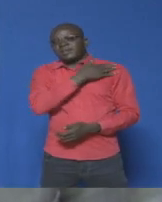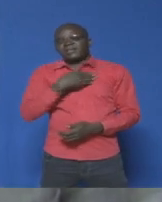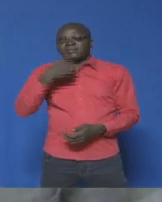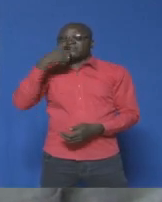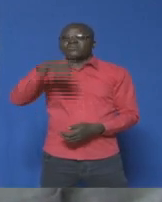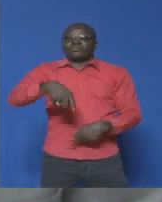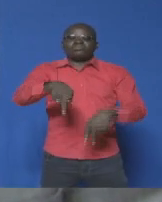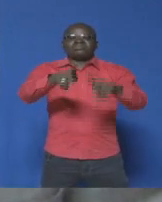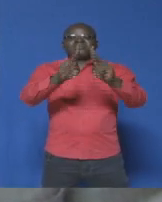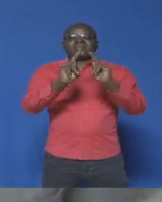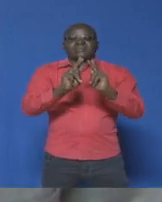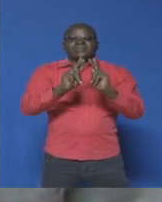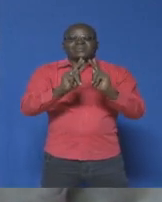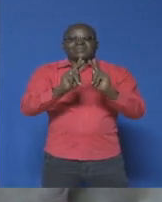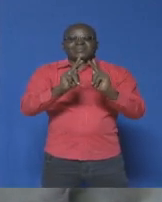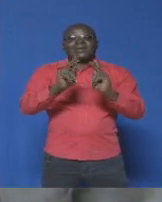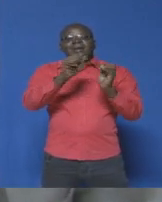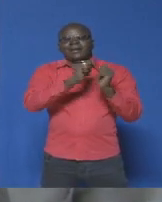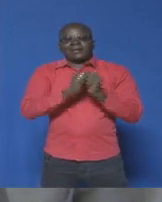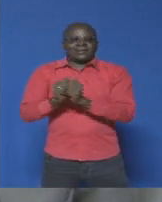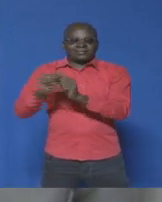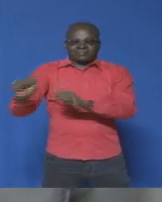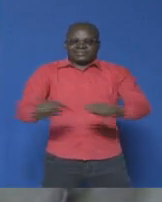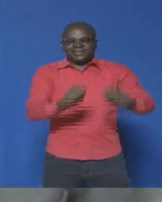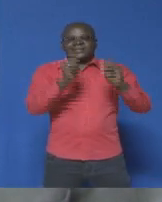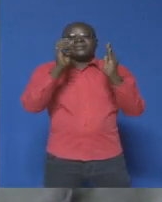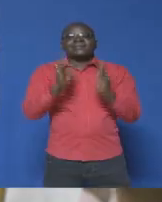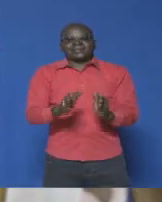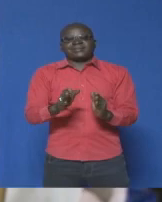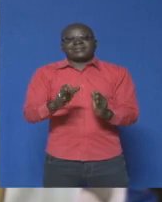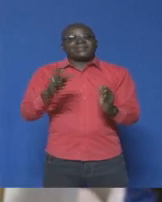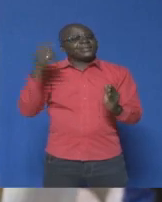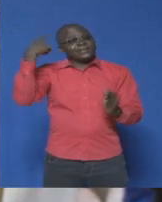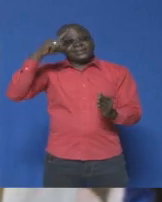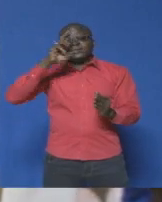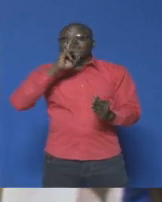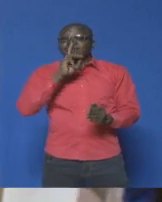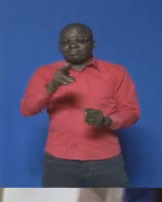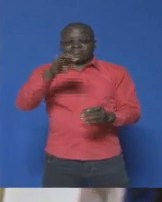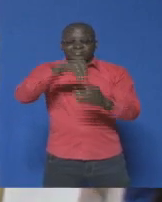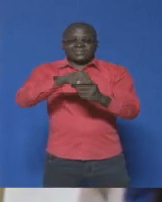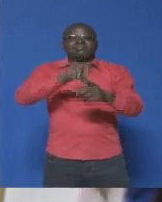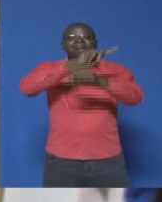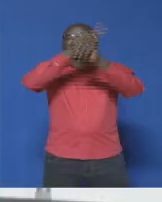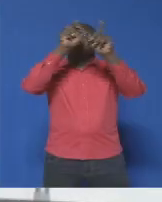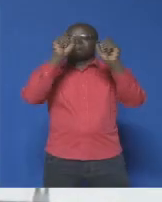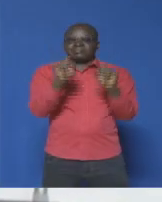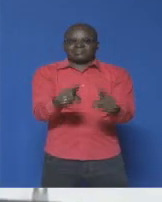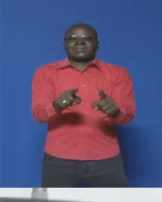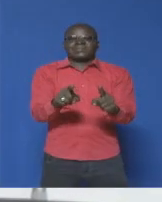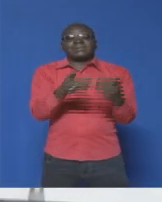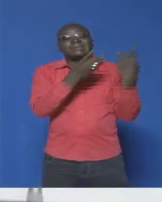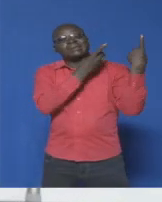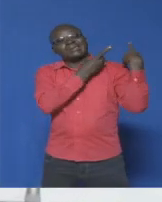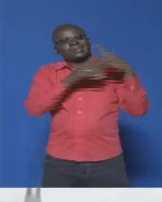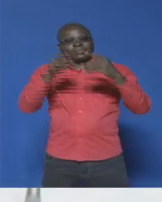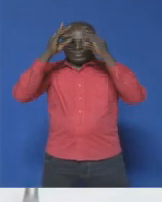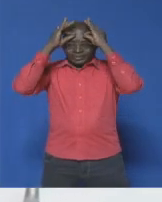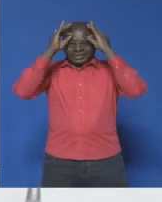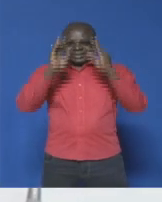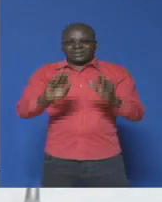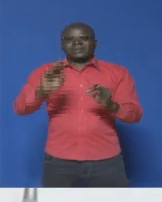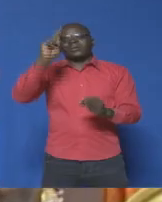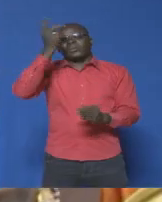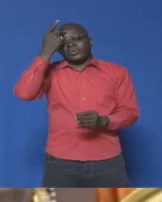à l'ensemble des acteurs qui sont concernés par cette question, depuis les décideurs politiques jusqu'aux